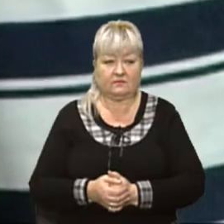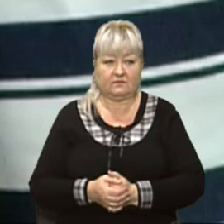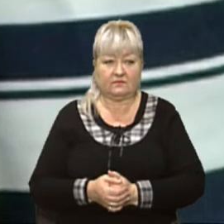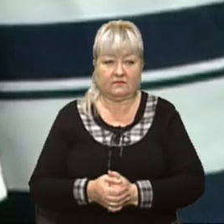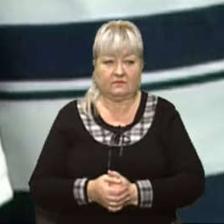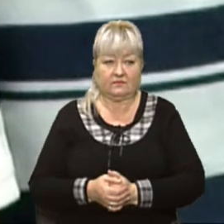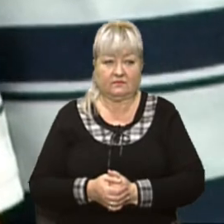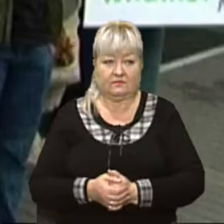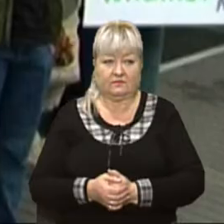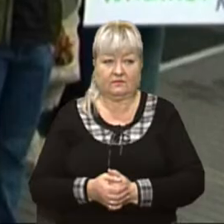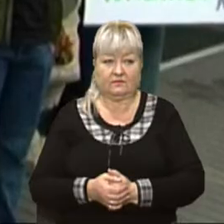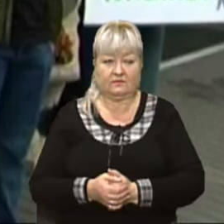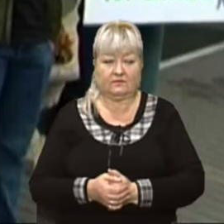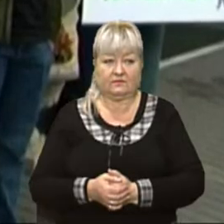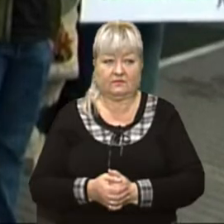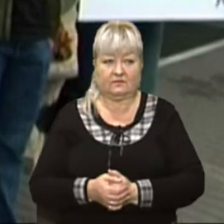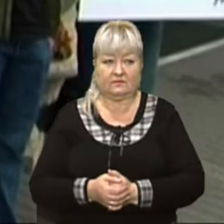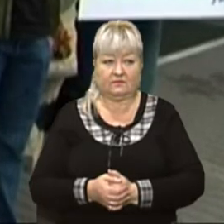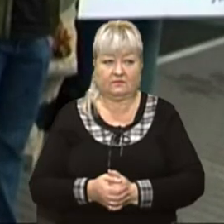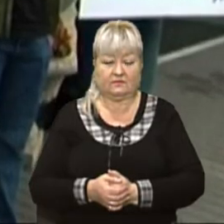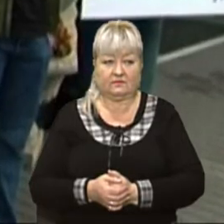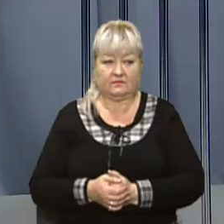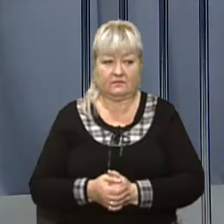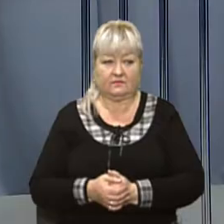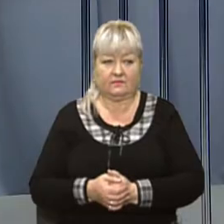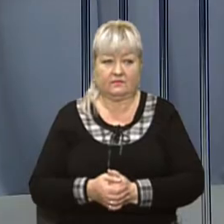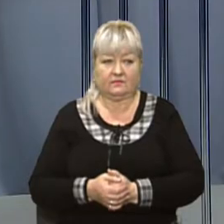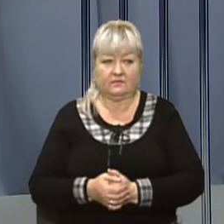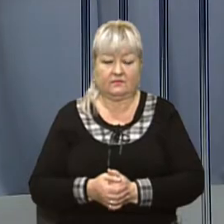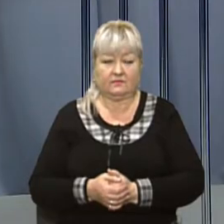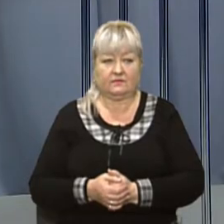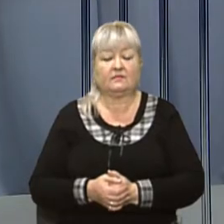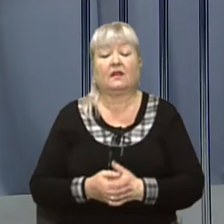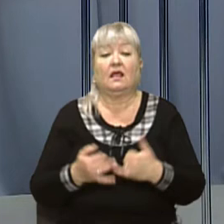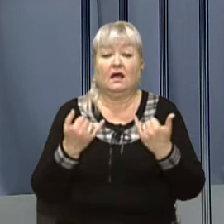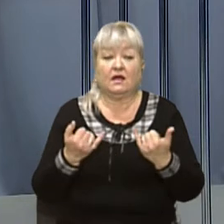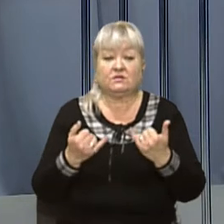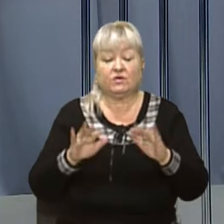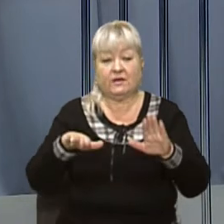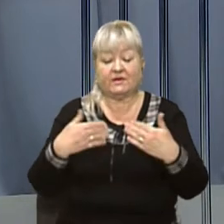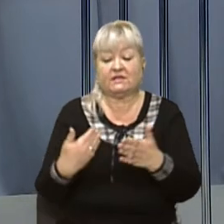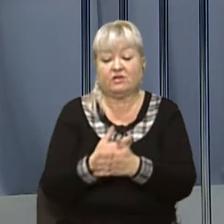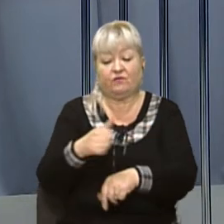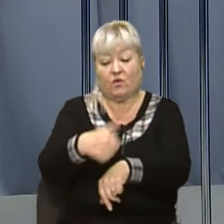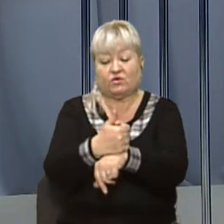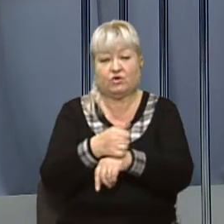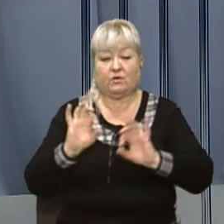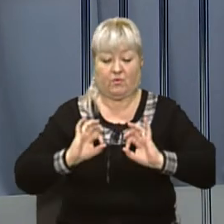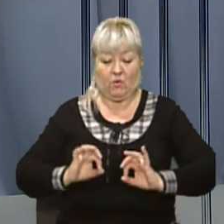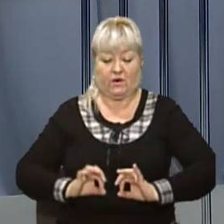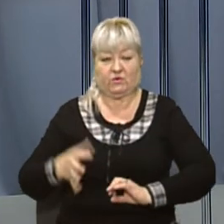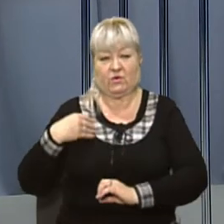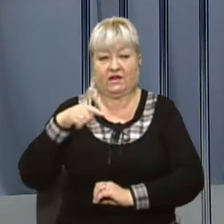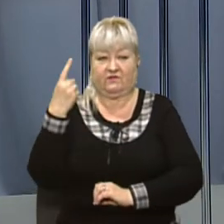Іван Кадисько, Анатолій Киричук. Новини на Суспільному. Львів. Сьогодні представили нову учільницю прокуратури